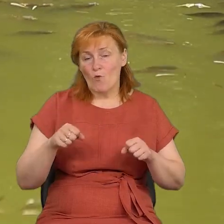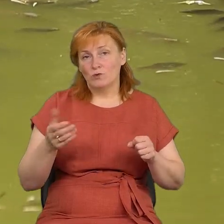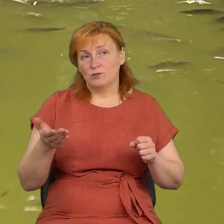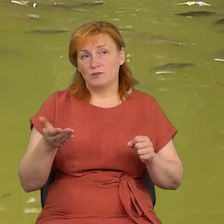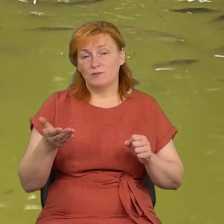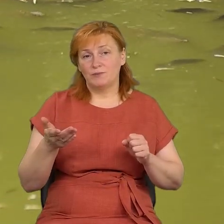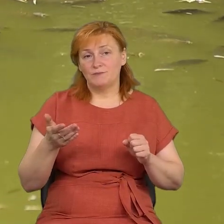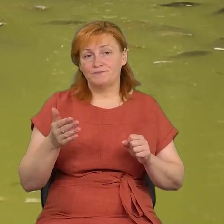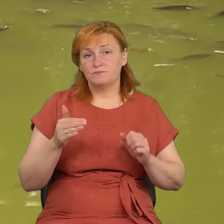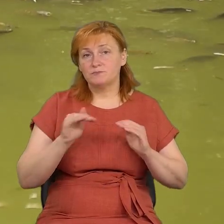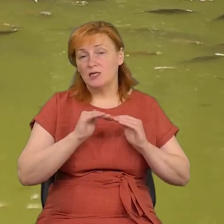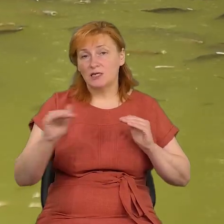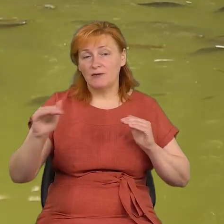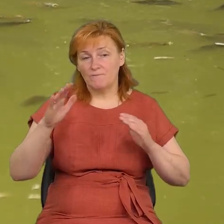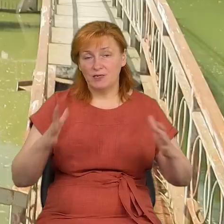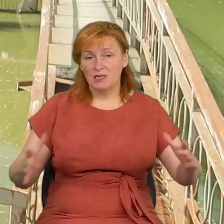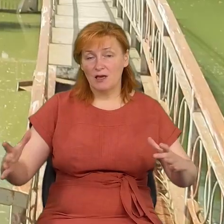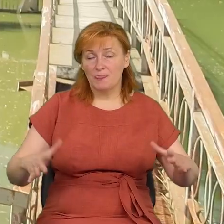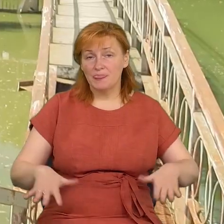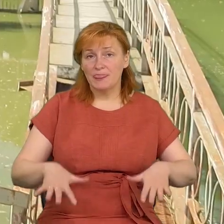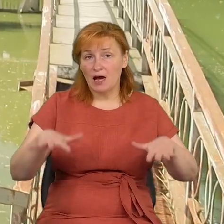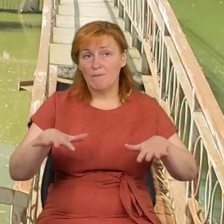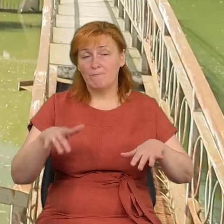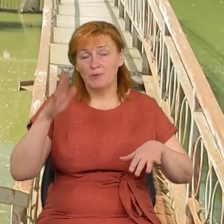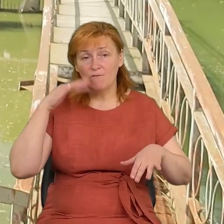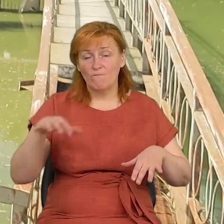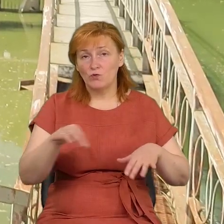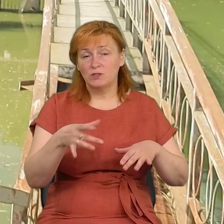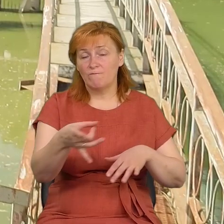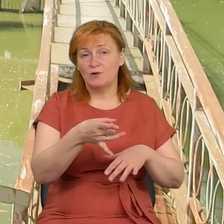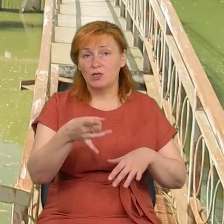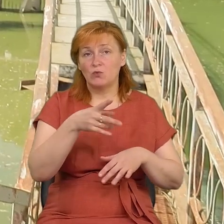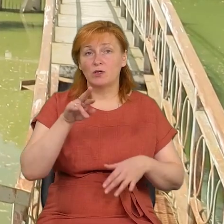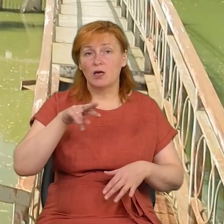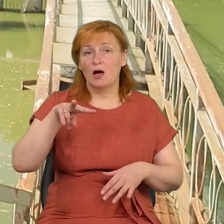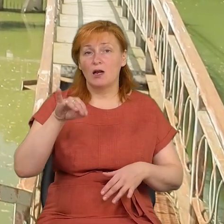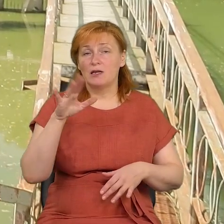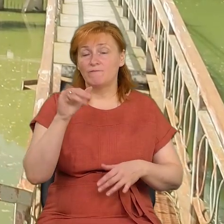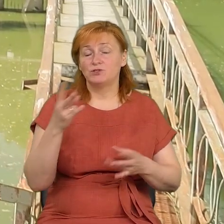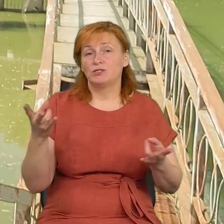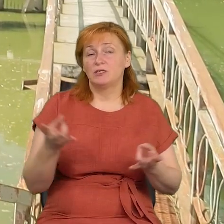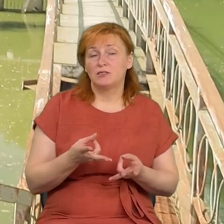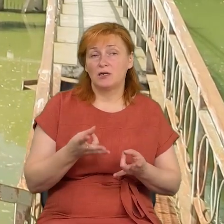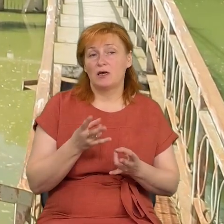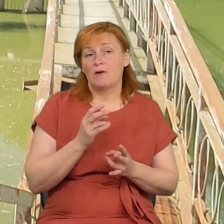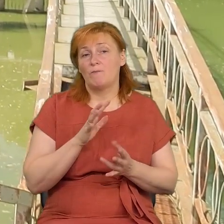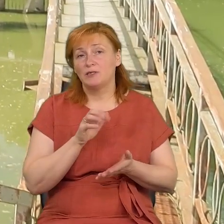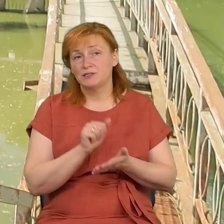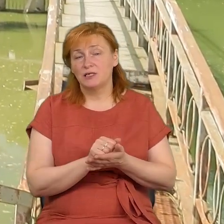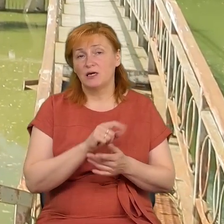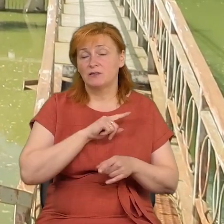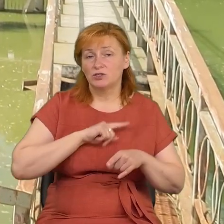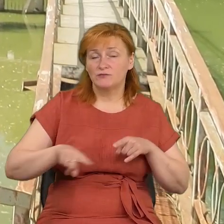води на рівні дамби в районі Ялівщини. Також потрібно зайнятися швидко